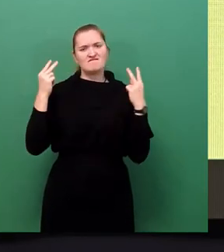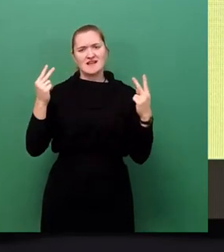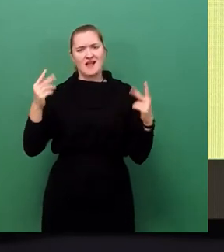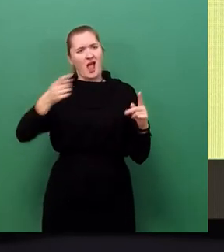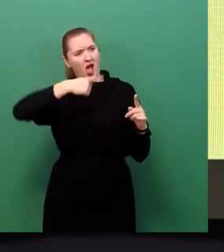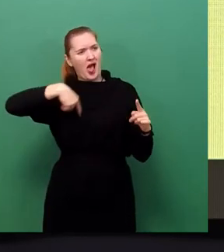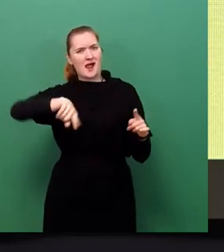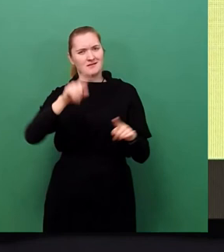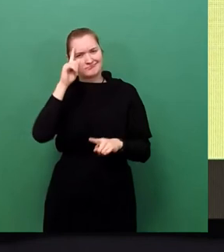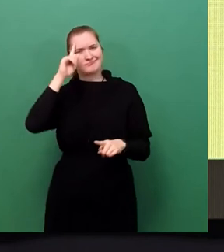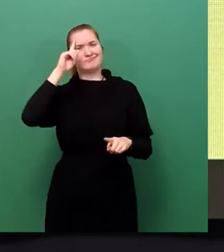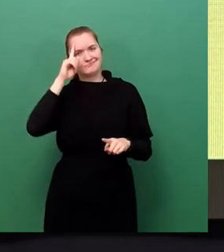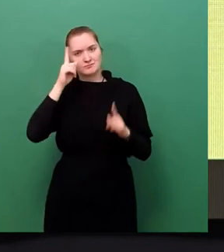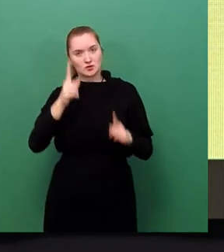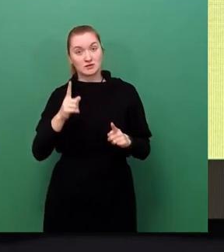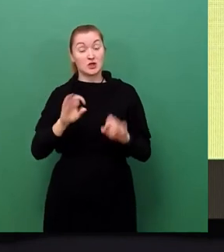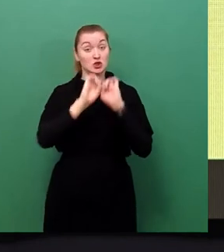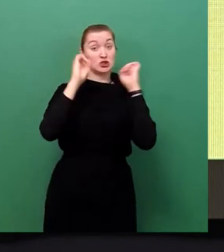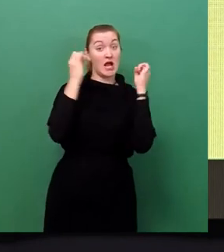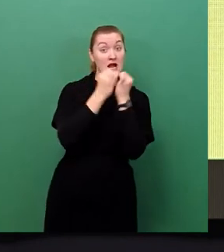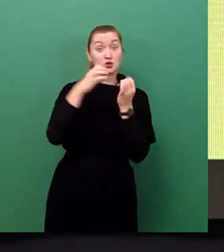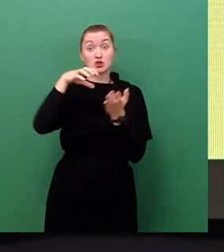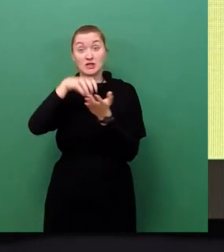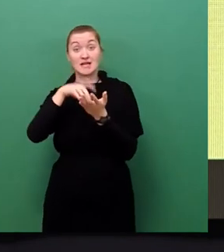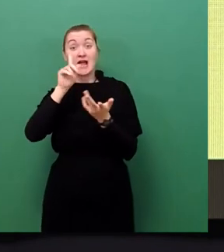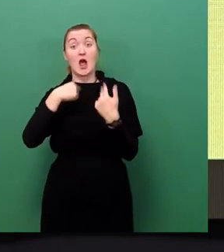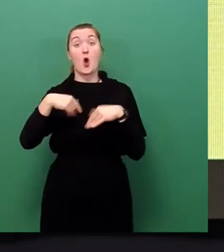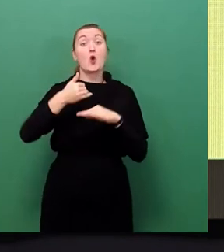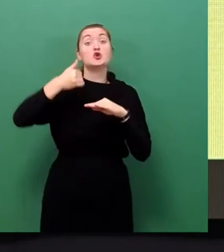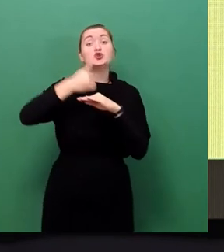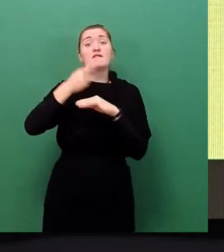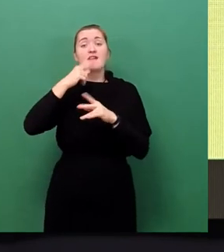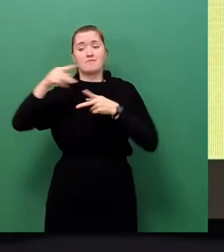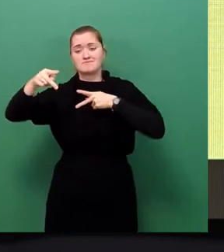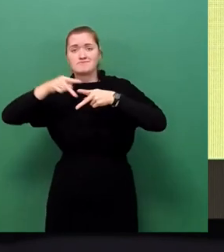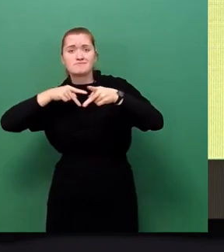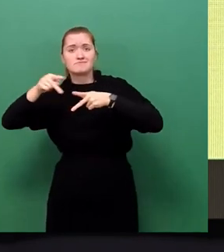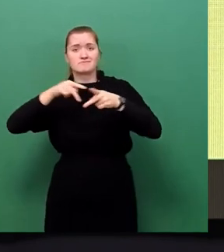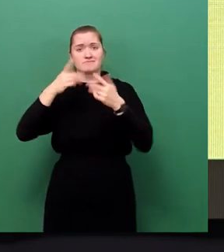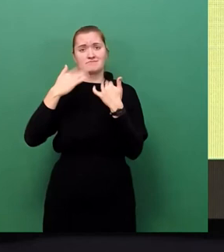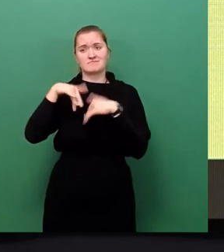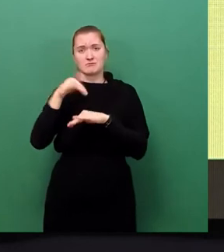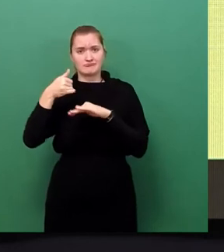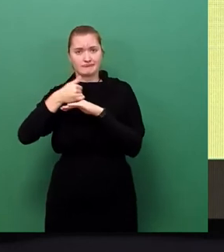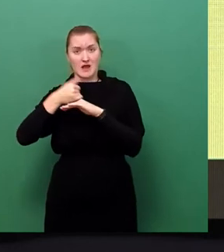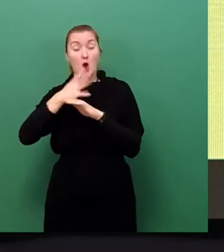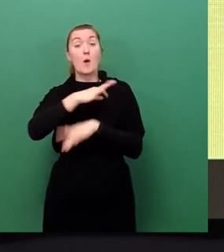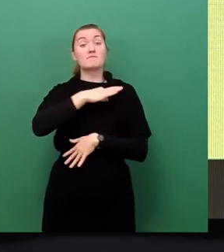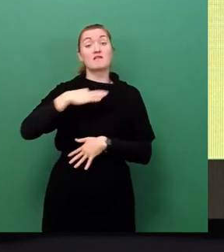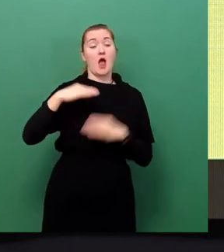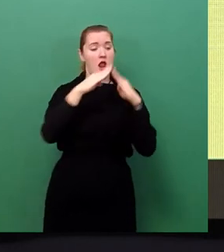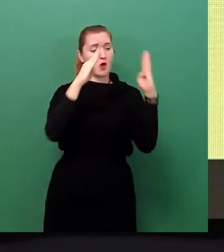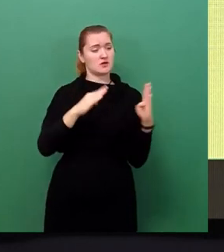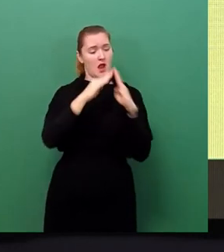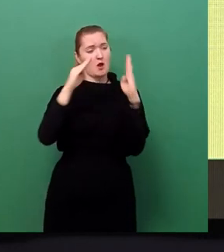Stadt, die Betreiber kritischer Infrastruktur, Unternehmen, Betriebe, aber insbesondere auch private Haushalte. Wir haben heute